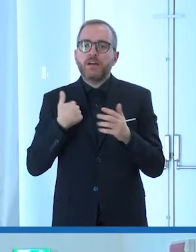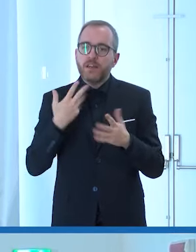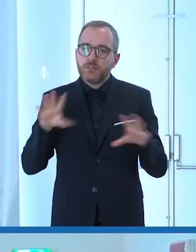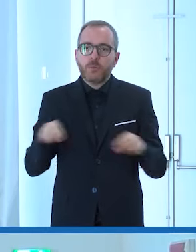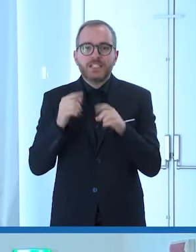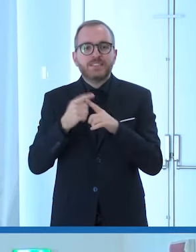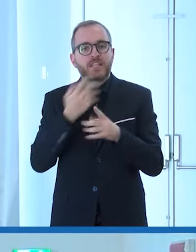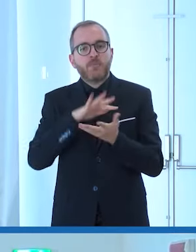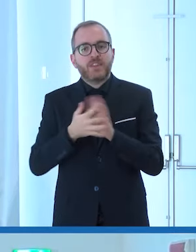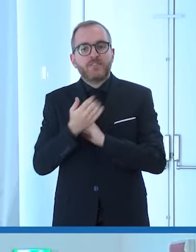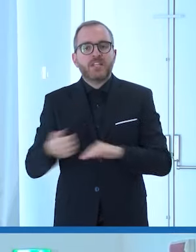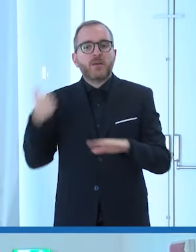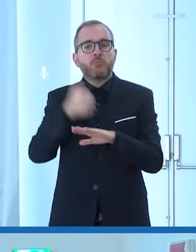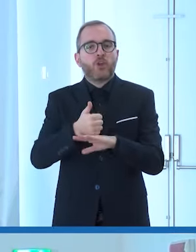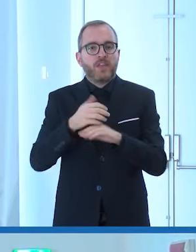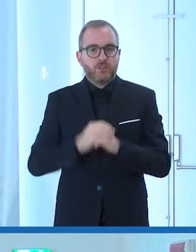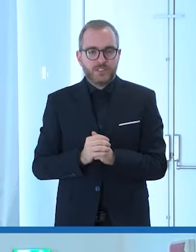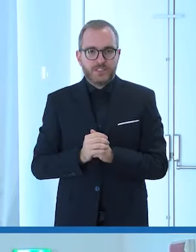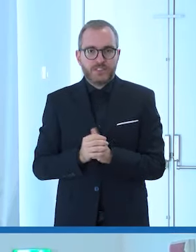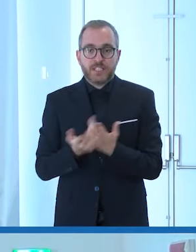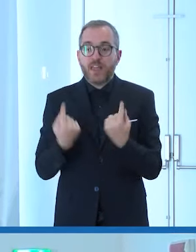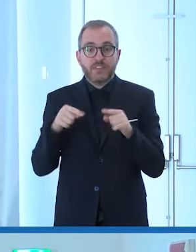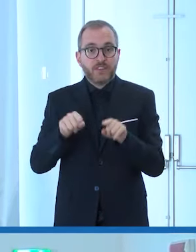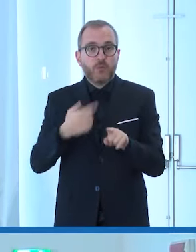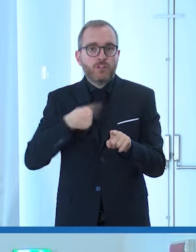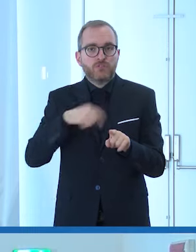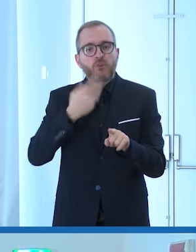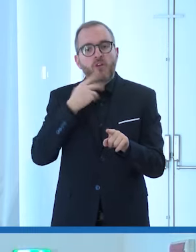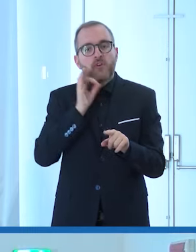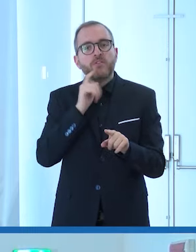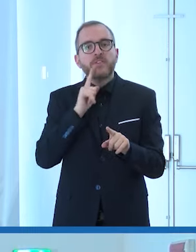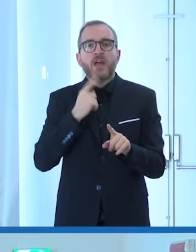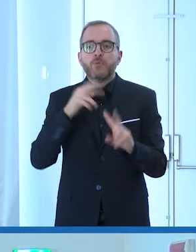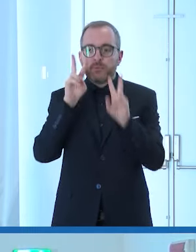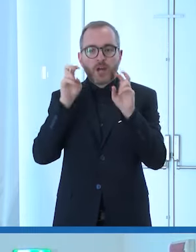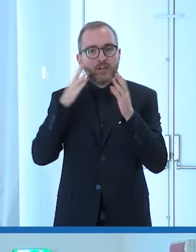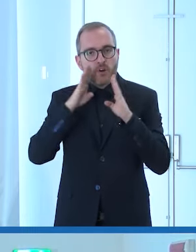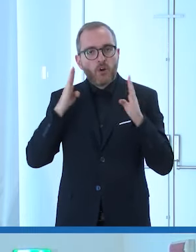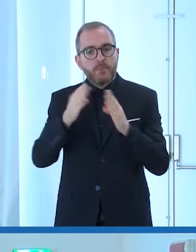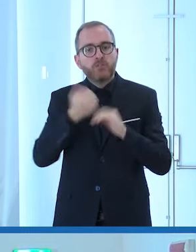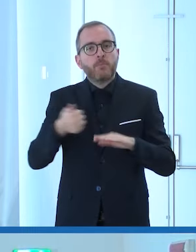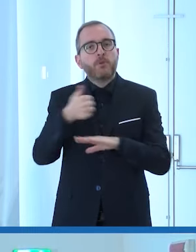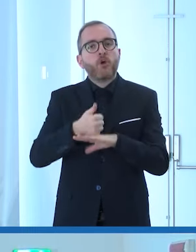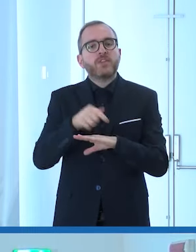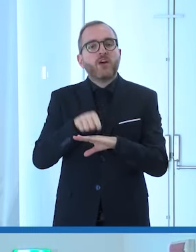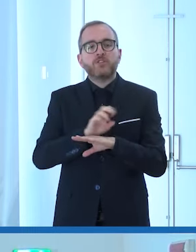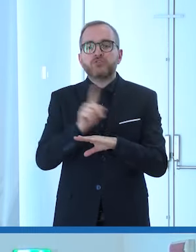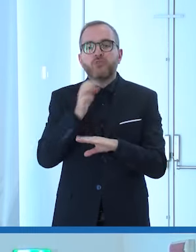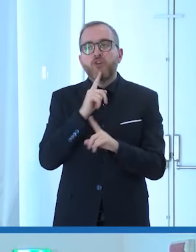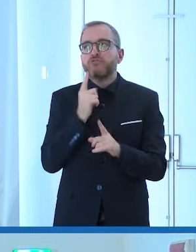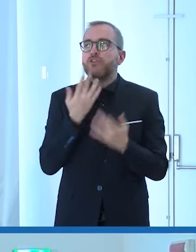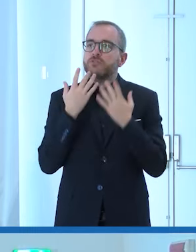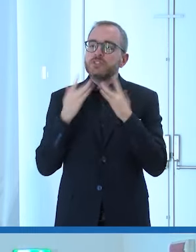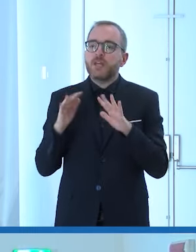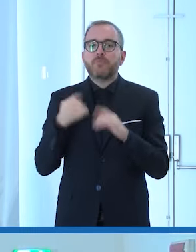essere protagonisti e noi è anche di questo che qui vogliamo parlare di protagonismo non soltanto di essere semplici